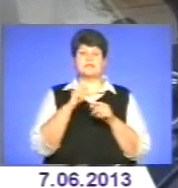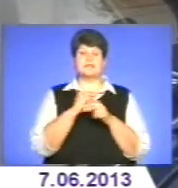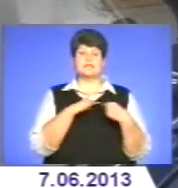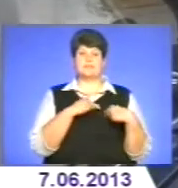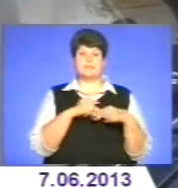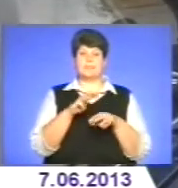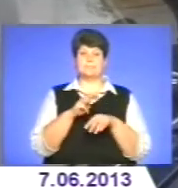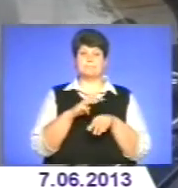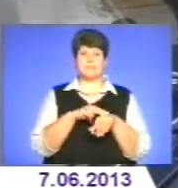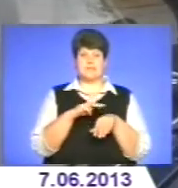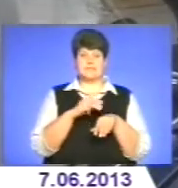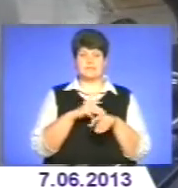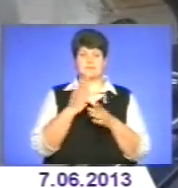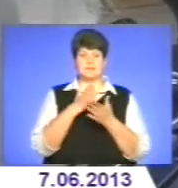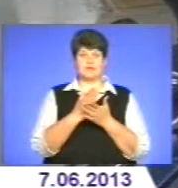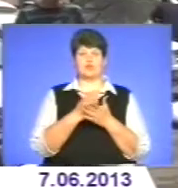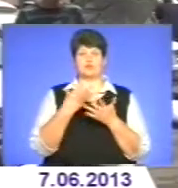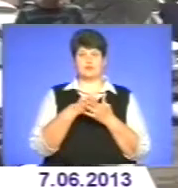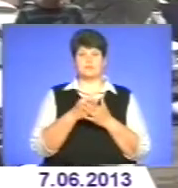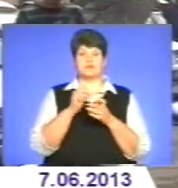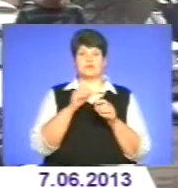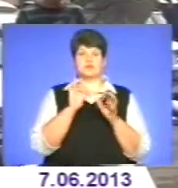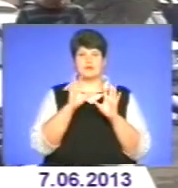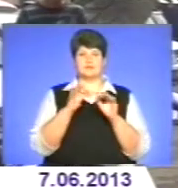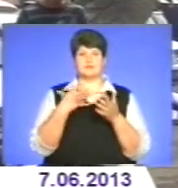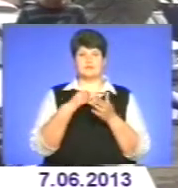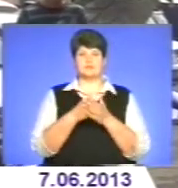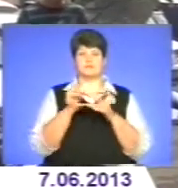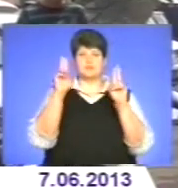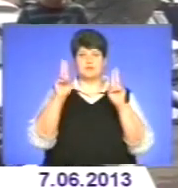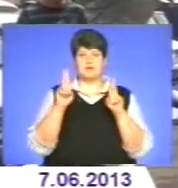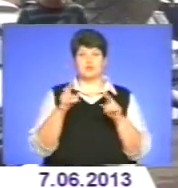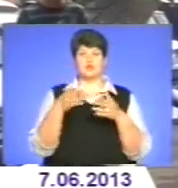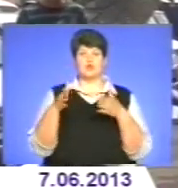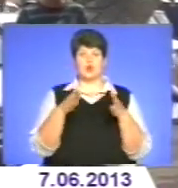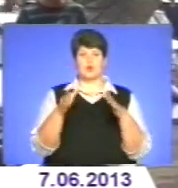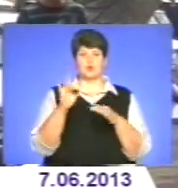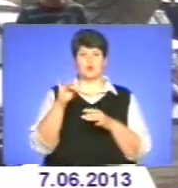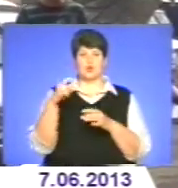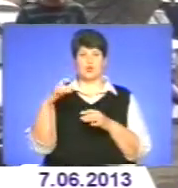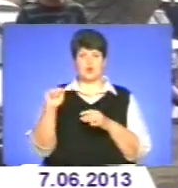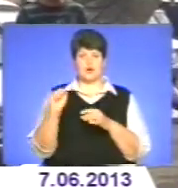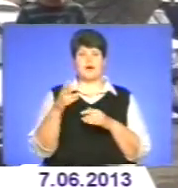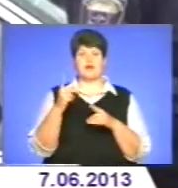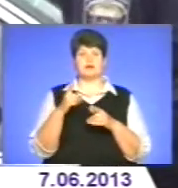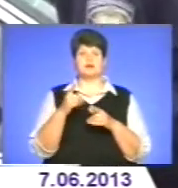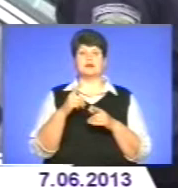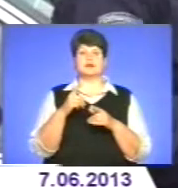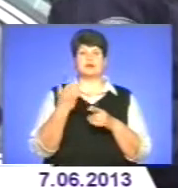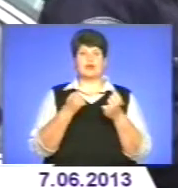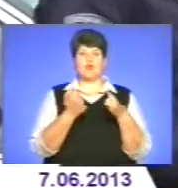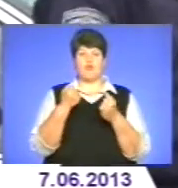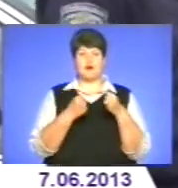закріплені службові автомобілі, демонстрували свої знання правил дорожнього руху. Адже без теоретичних знань, як і без практичних навичок, керувати